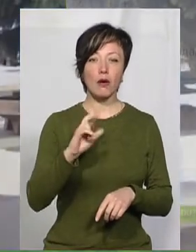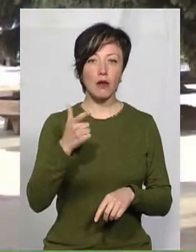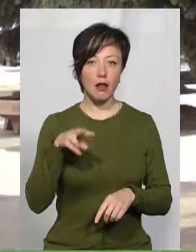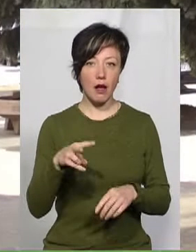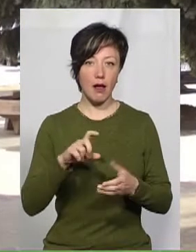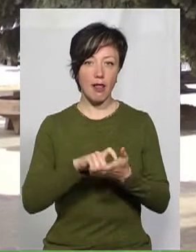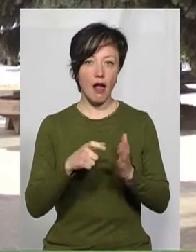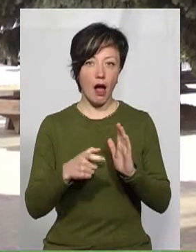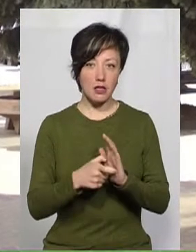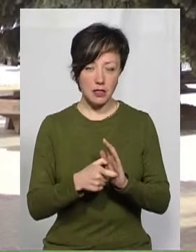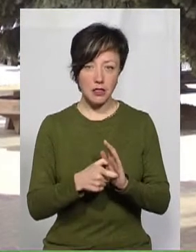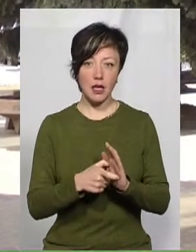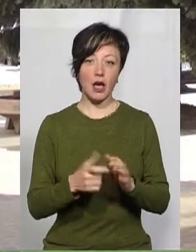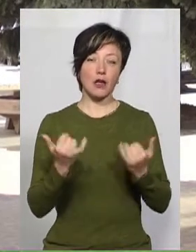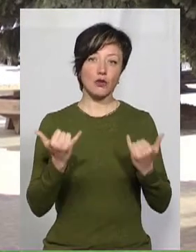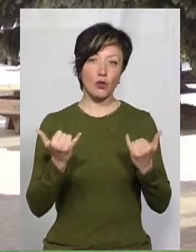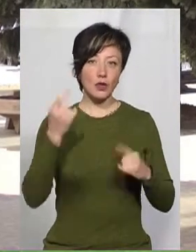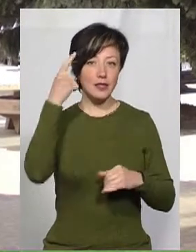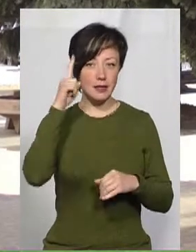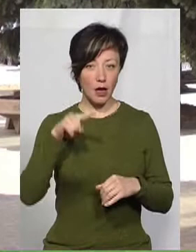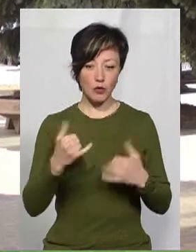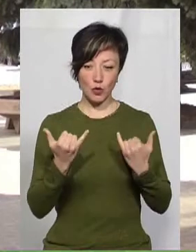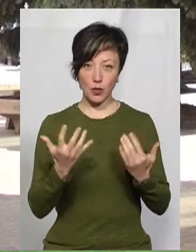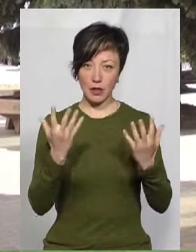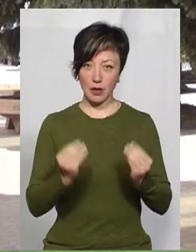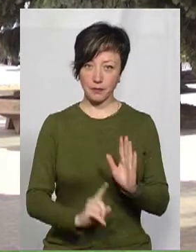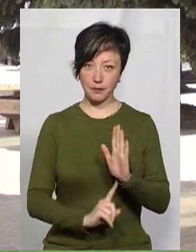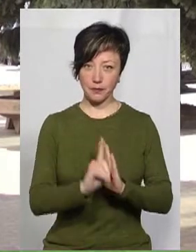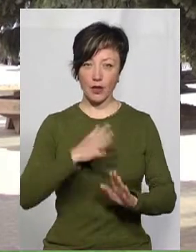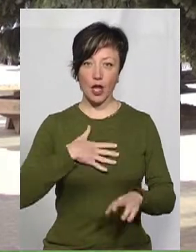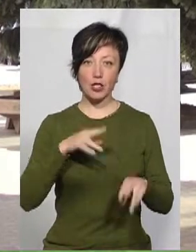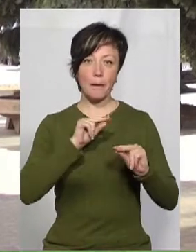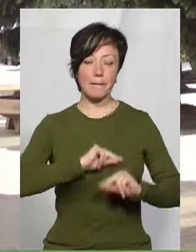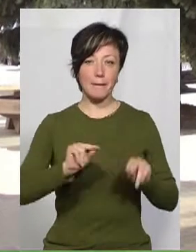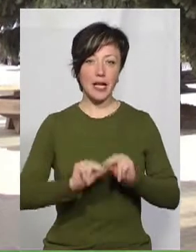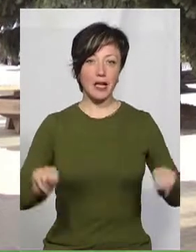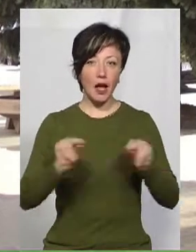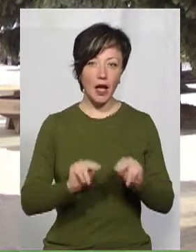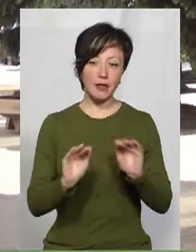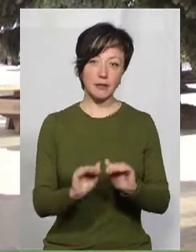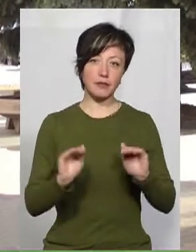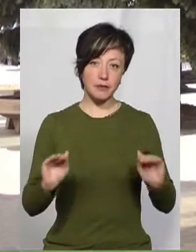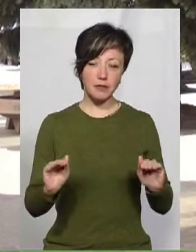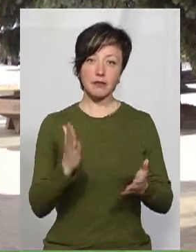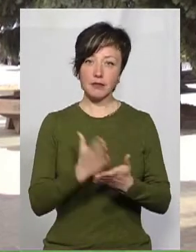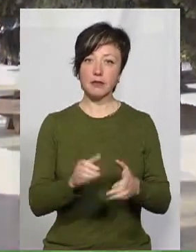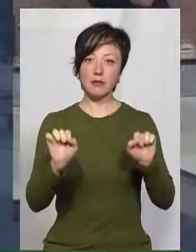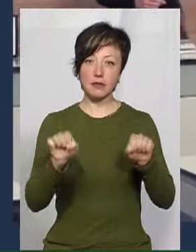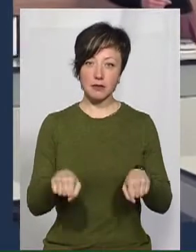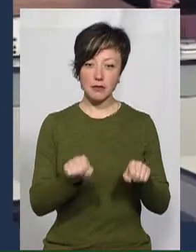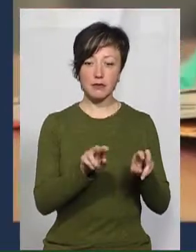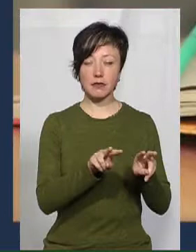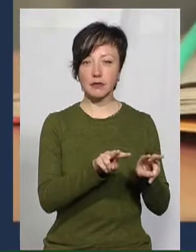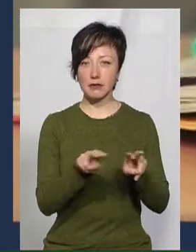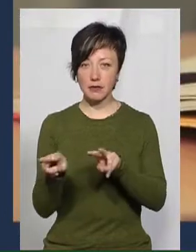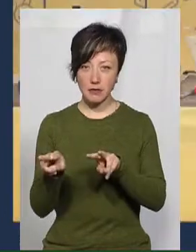Також ми знаємо, що з сьогоднішнього дня і вже сьогодні наші педагогічні працівники та і учні мали можливість переглянути